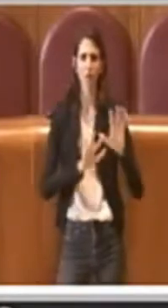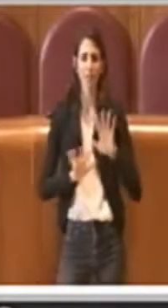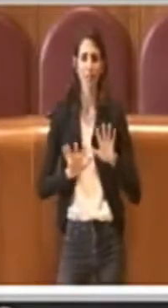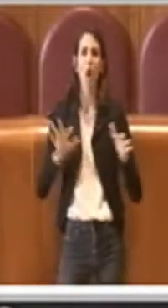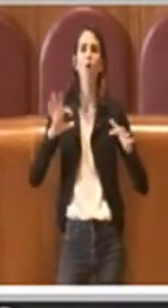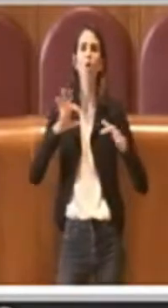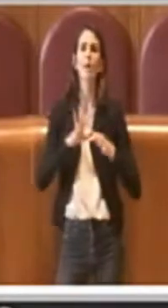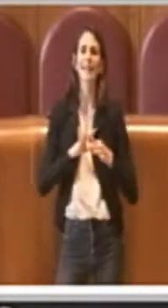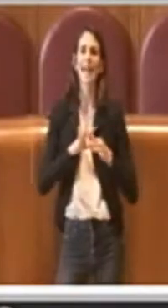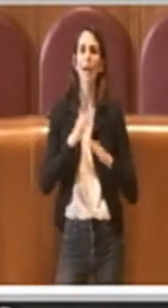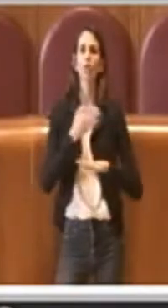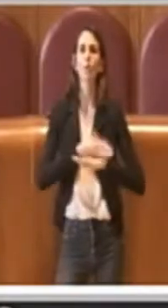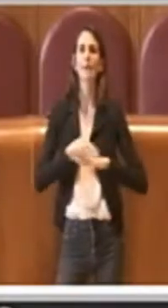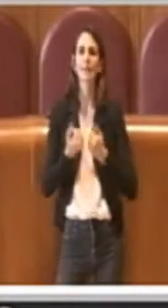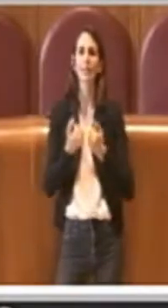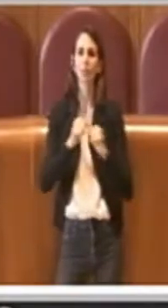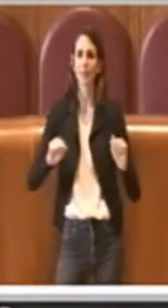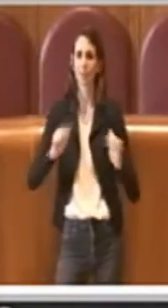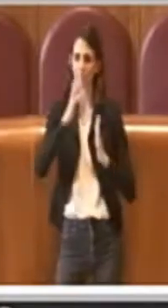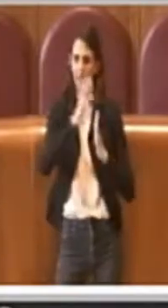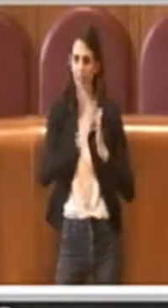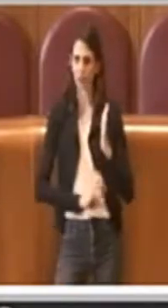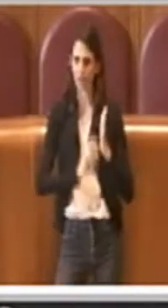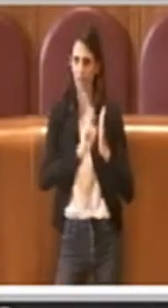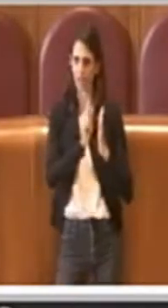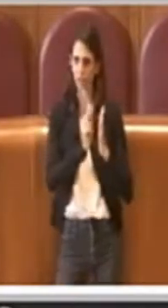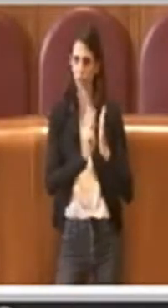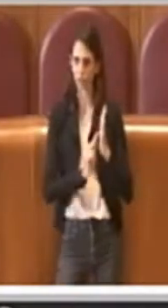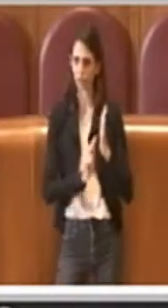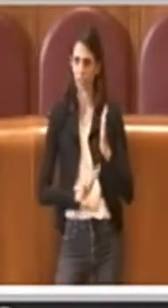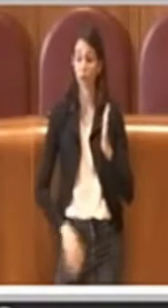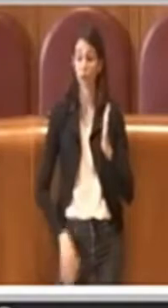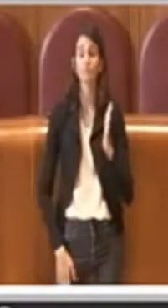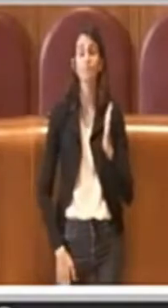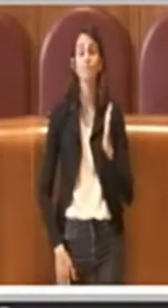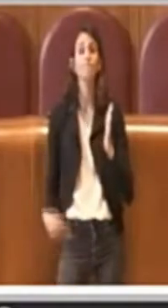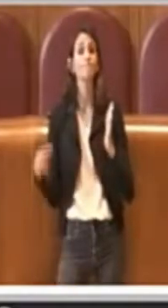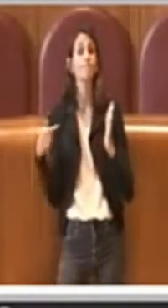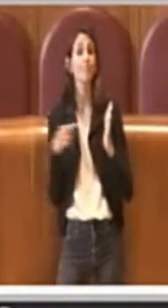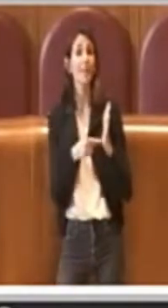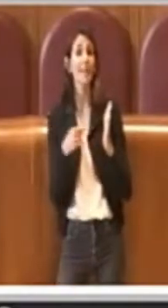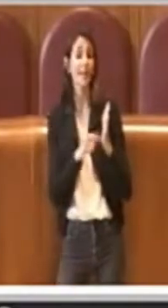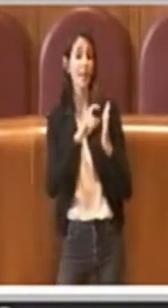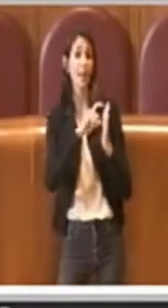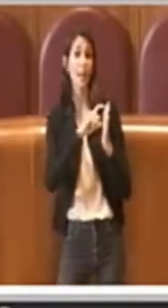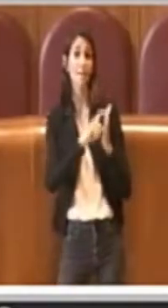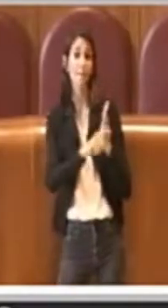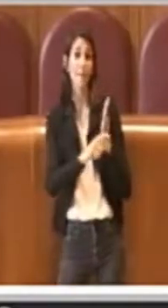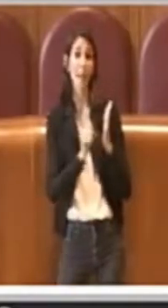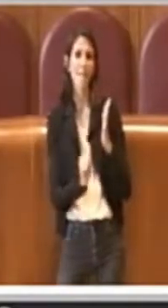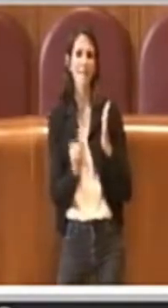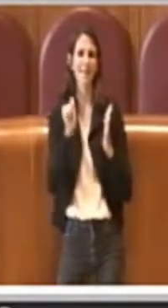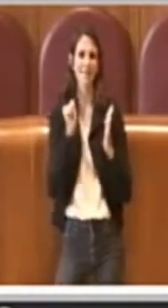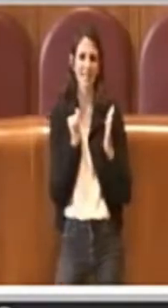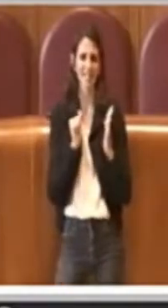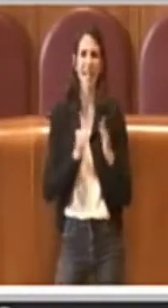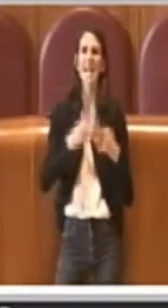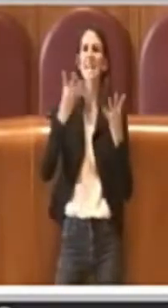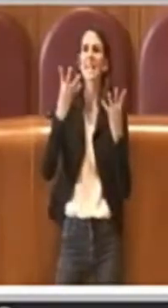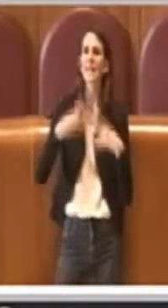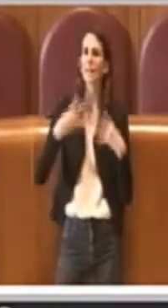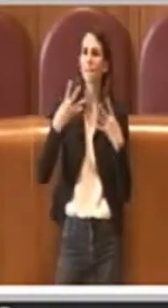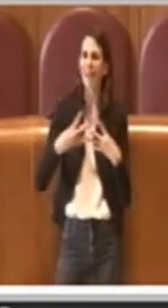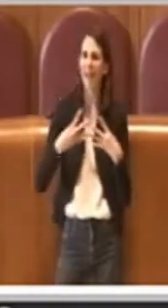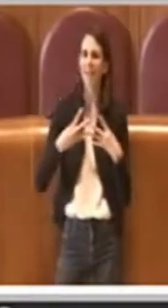Democratico. Allora, viene indicato nelle premesse che gli impianti di Casazzo e Cesano